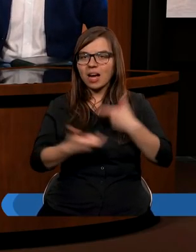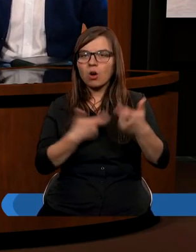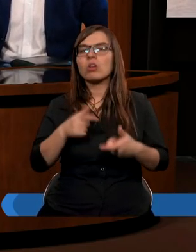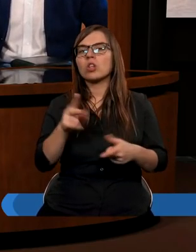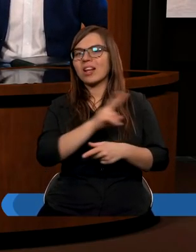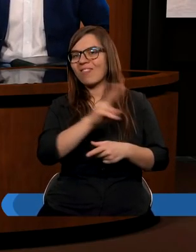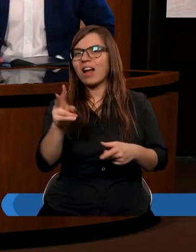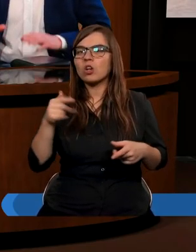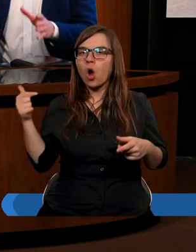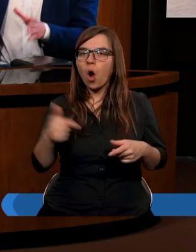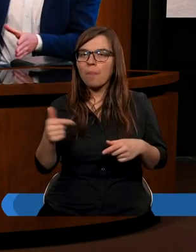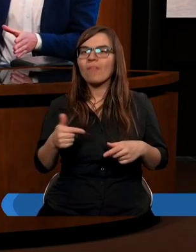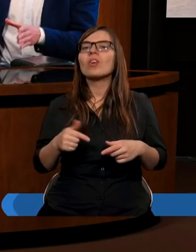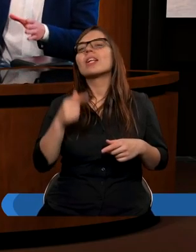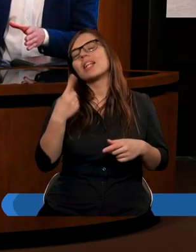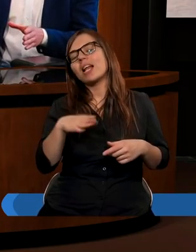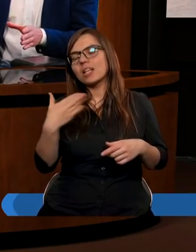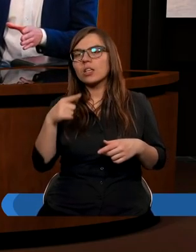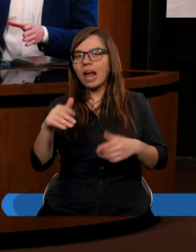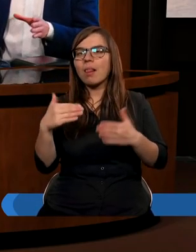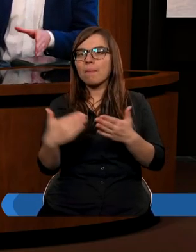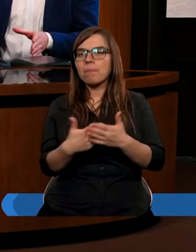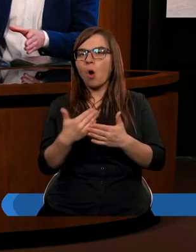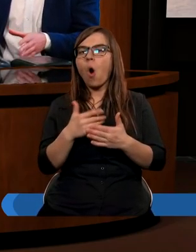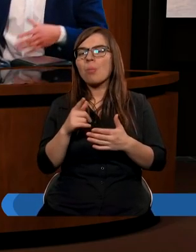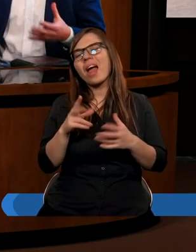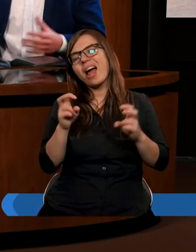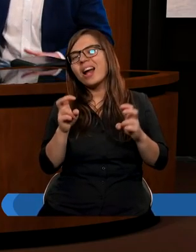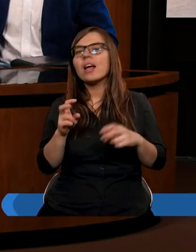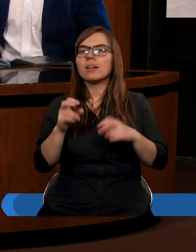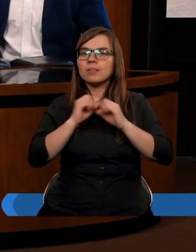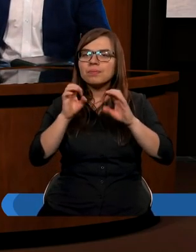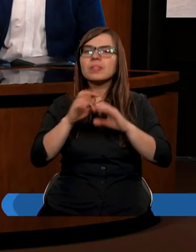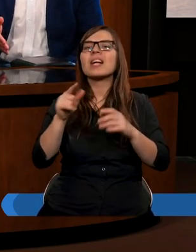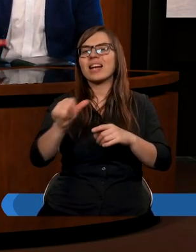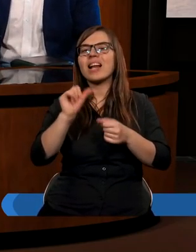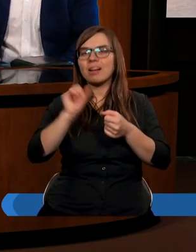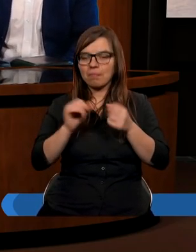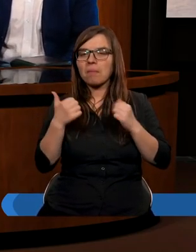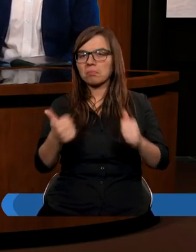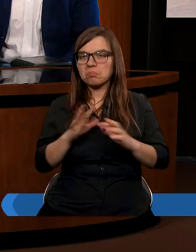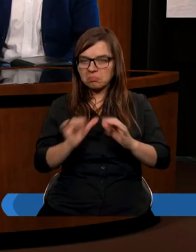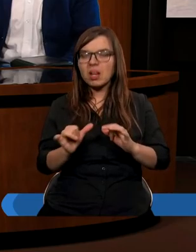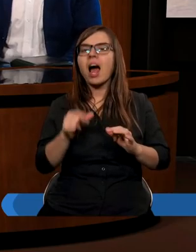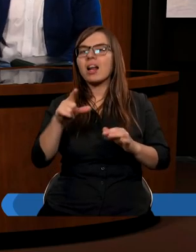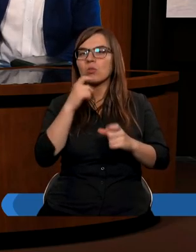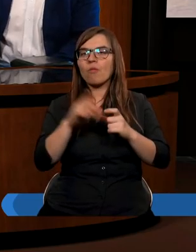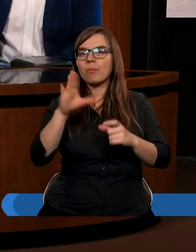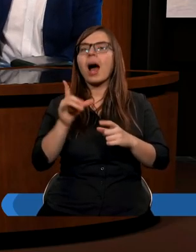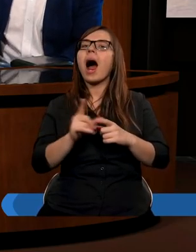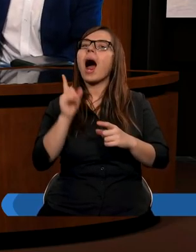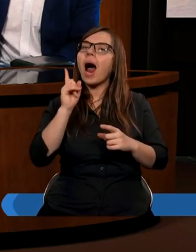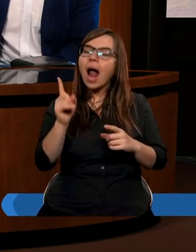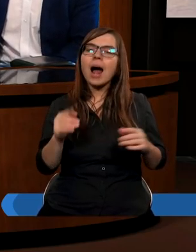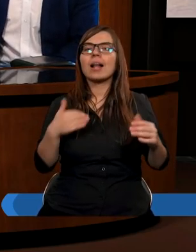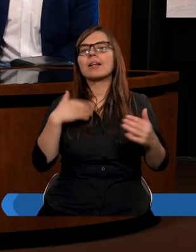wasz obowiązek. I z jednej strony ten model też się sprawdza, bo to jest rola nauczycieli, aby mówili to, co Słowo Boże. Ale możemy